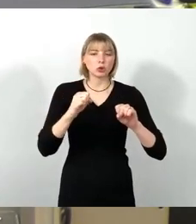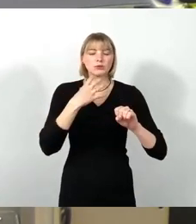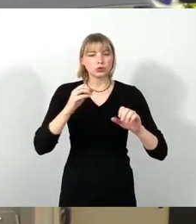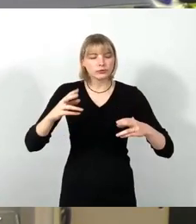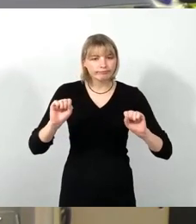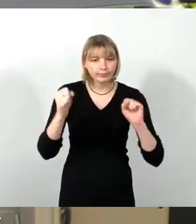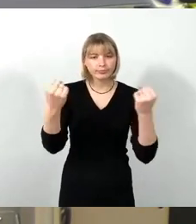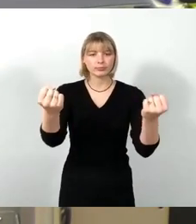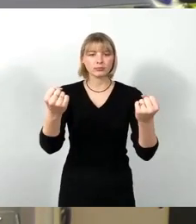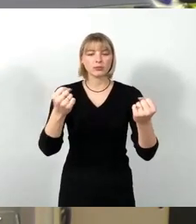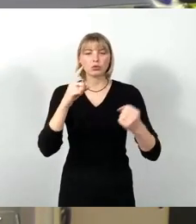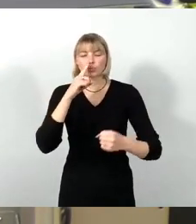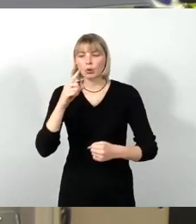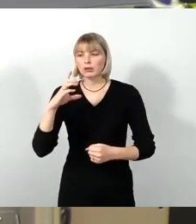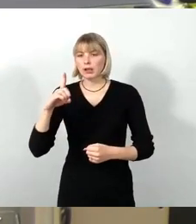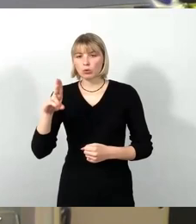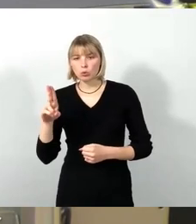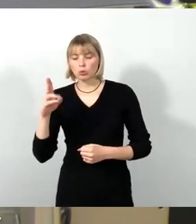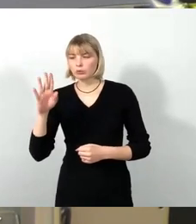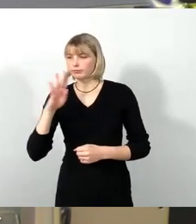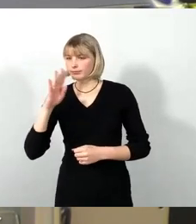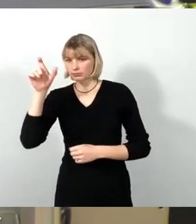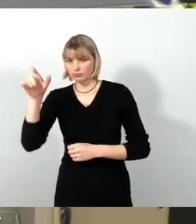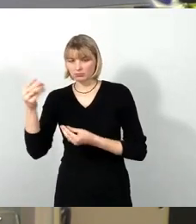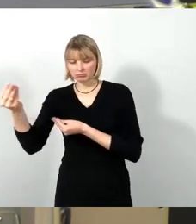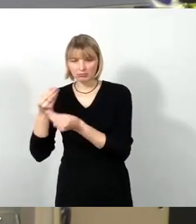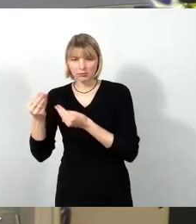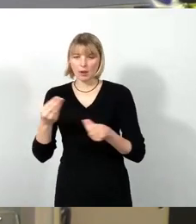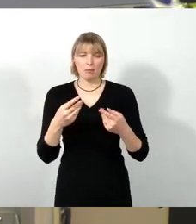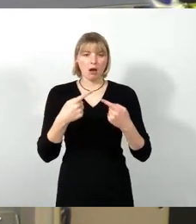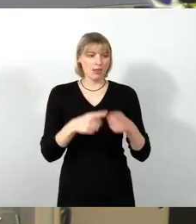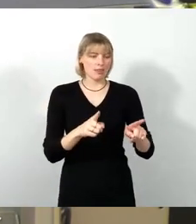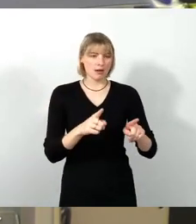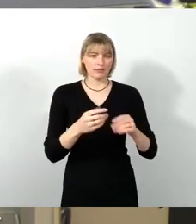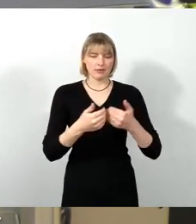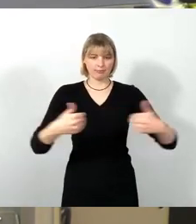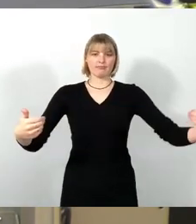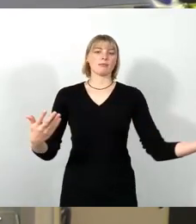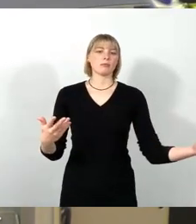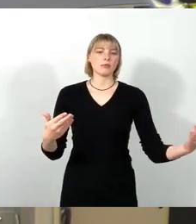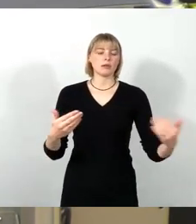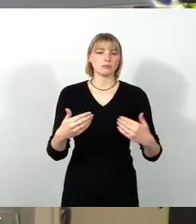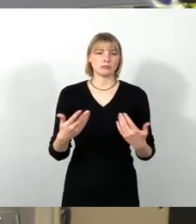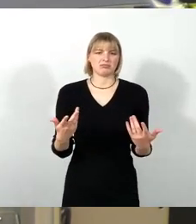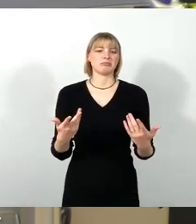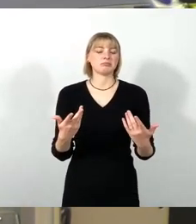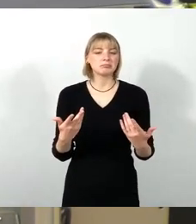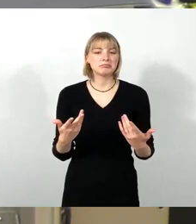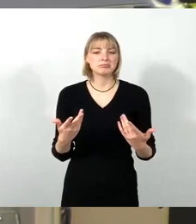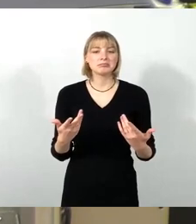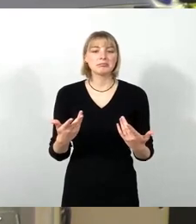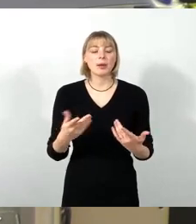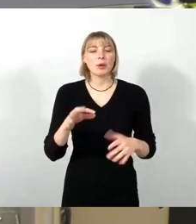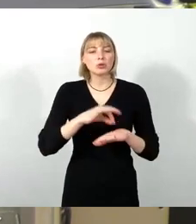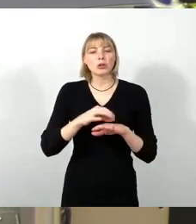reden und ein Drittel des Stadtrats von FDP, AfD und Freien Wähler ausgrenzen. In die Diskussion gar nicht, Herr Dr. Deppe. Sie hatten ja gesagt, Sie haben mit der